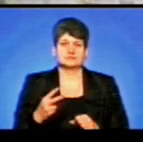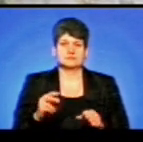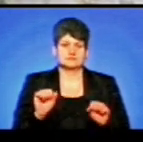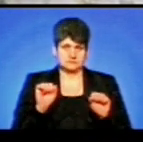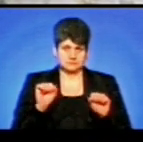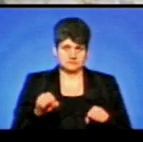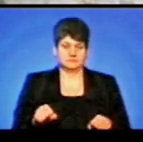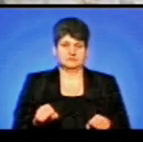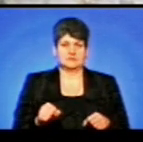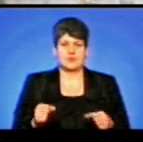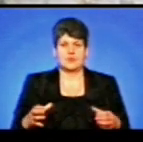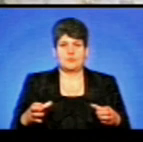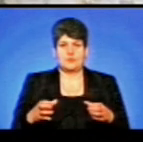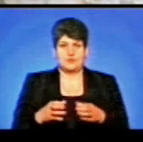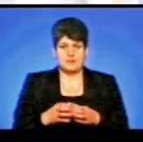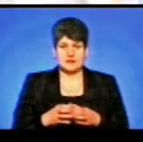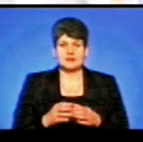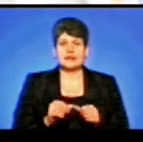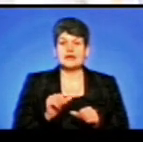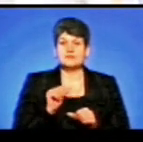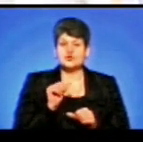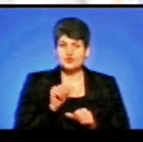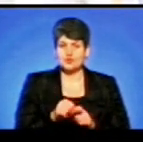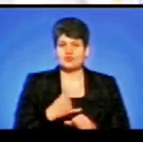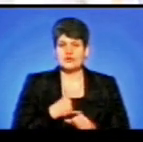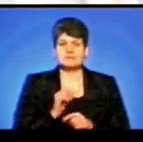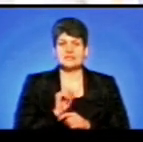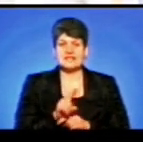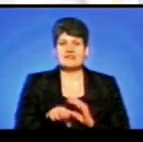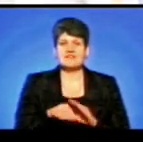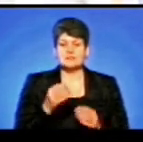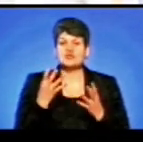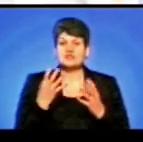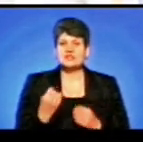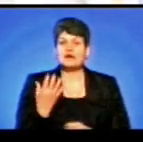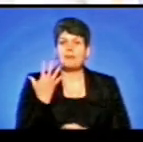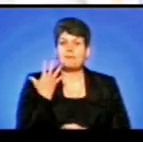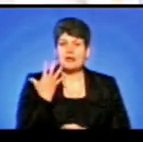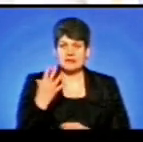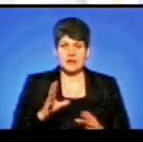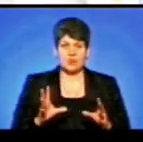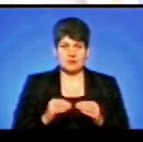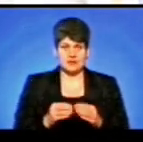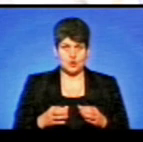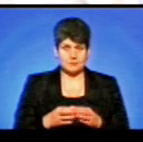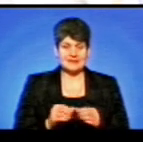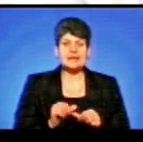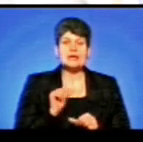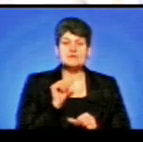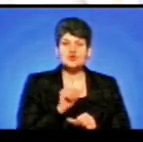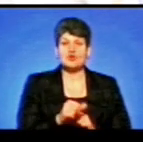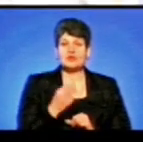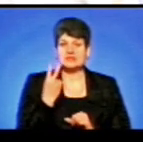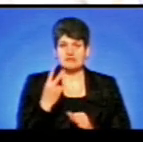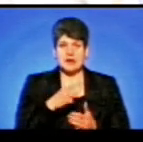'єднаних територіальних громади. Крім цього, у нас призначені вибори ще у п'яти об'єднаних територіальних громадах. Крім цього, два